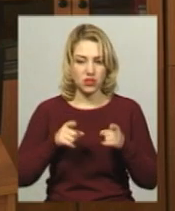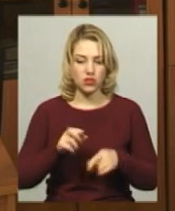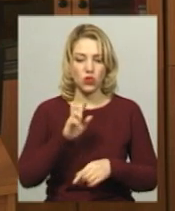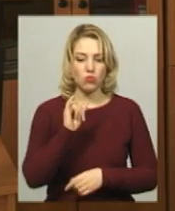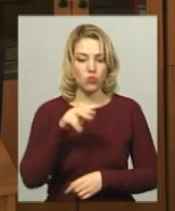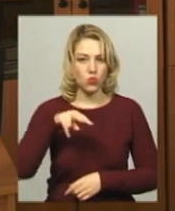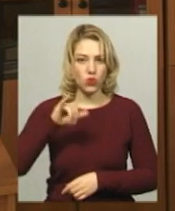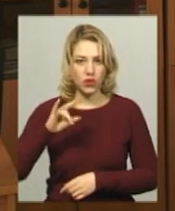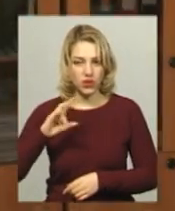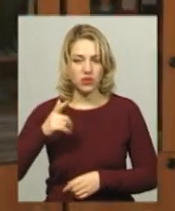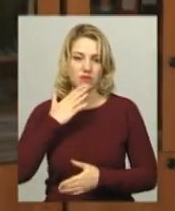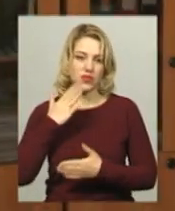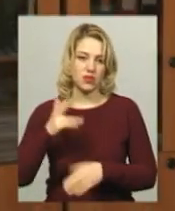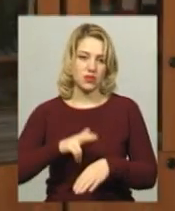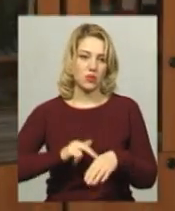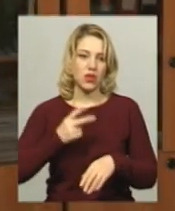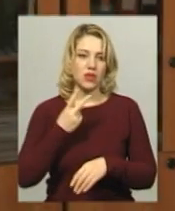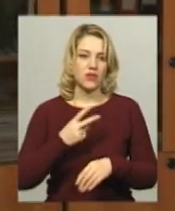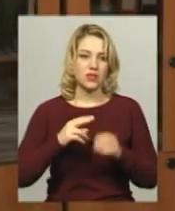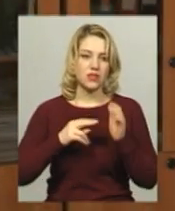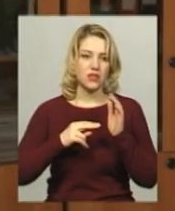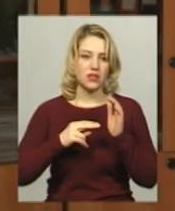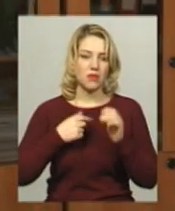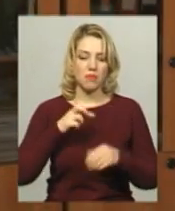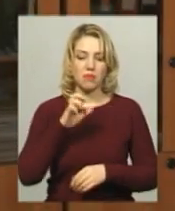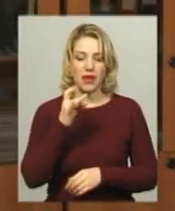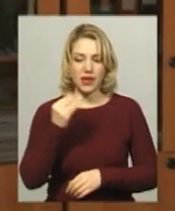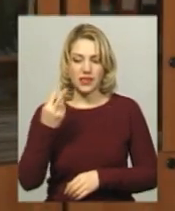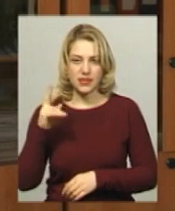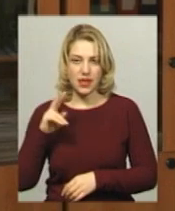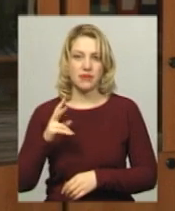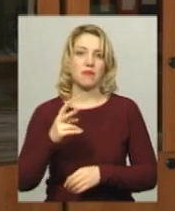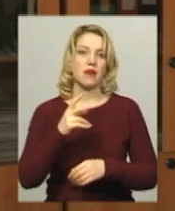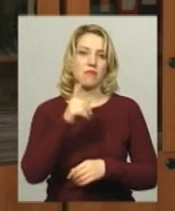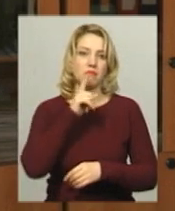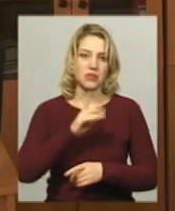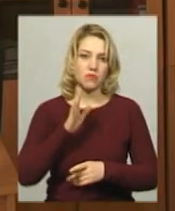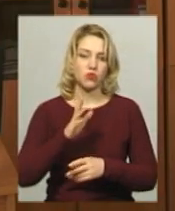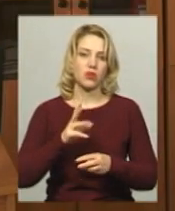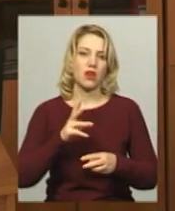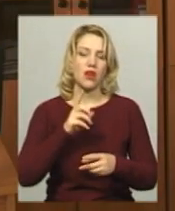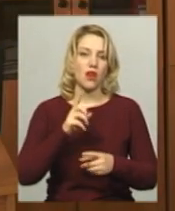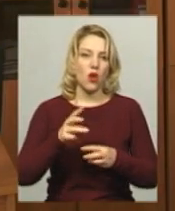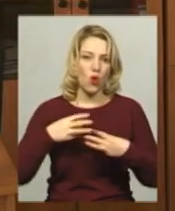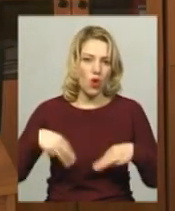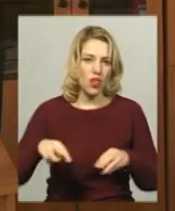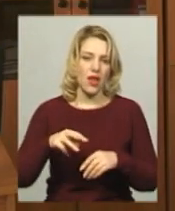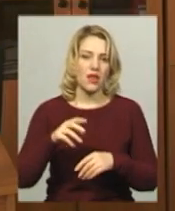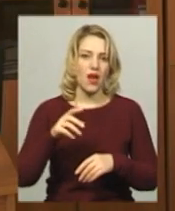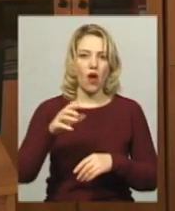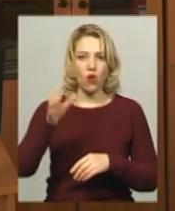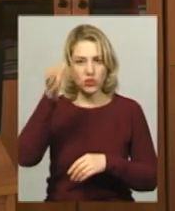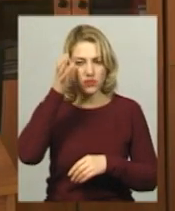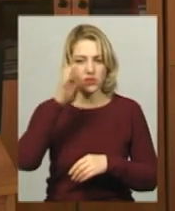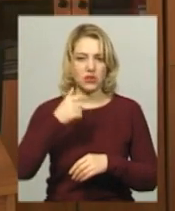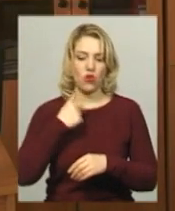ювенальної поліції. У нас у березні планується засідання колегії управління освіти і одним з питань, яким ми